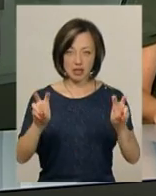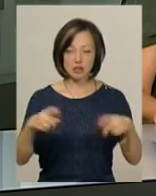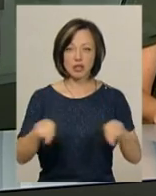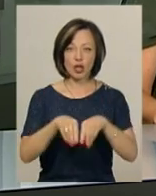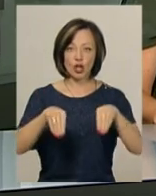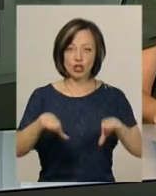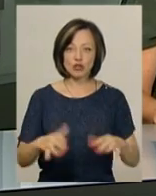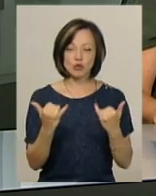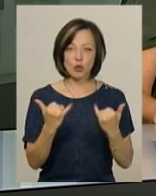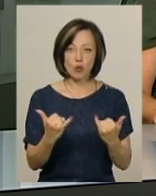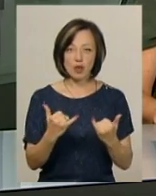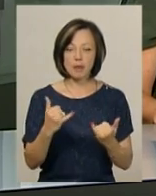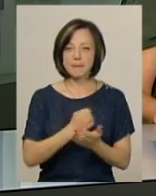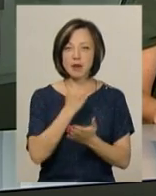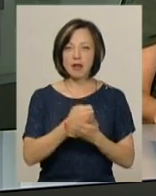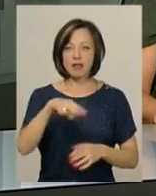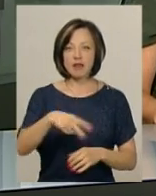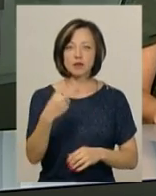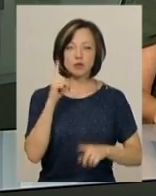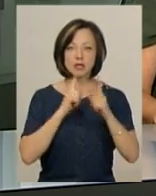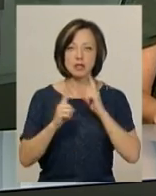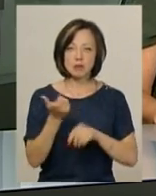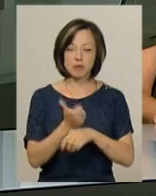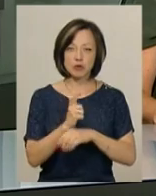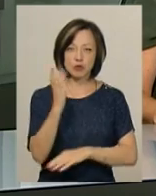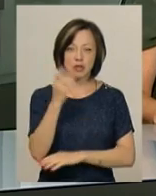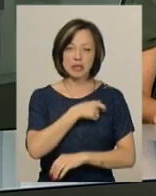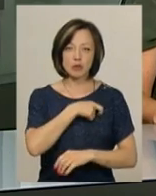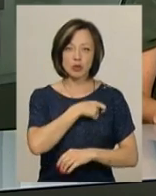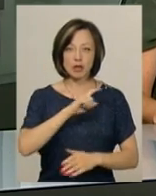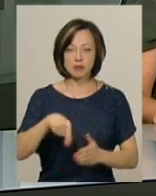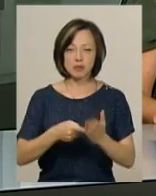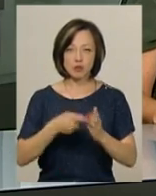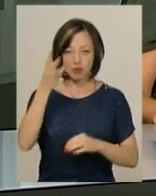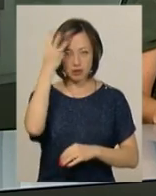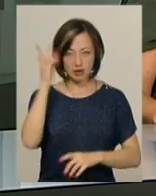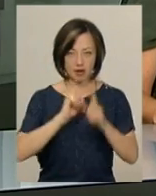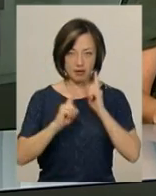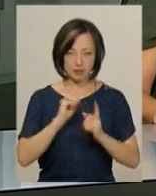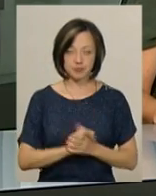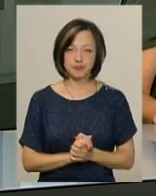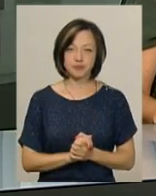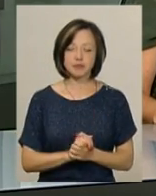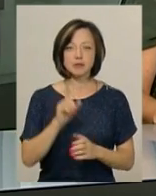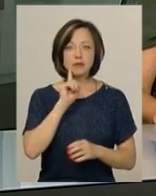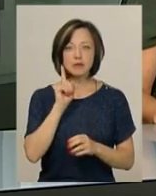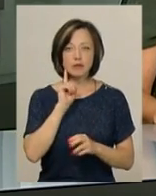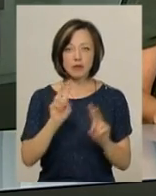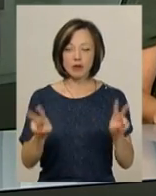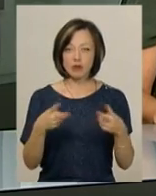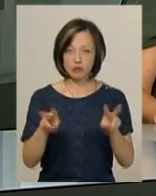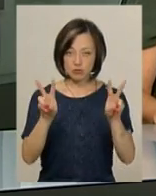Таке рішення сьогодні на 22-й сесії більшістю голосів ухвалили депутати Хмельницької міської ради. Молодіжний хаб